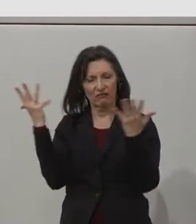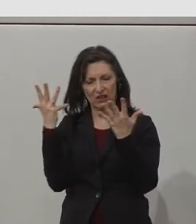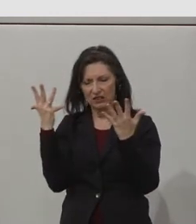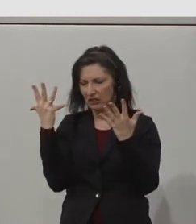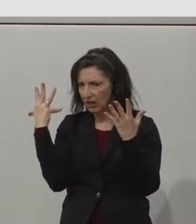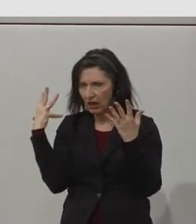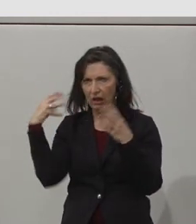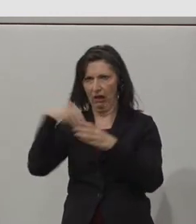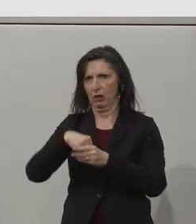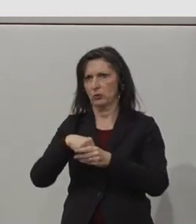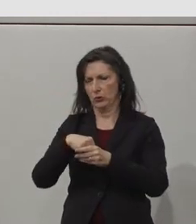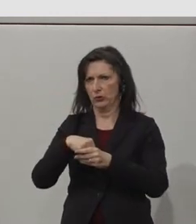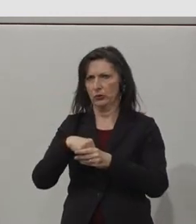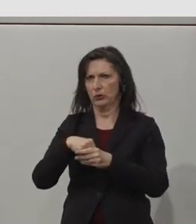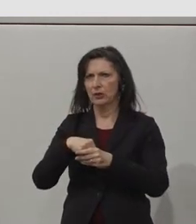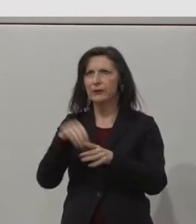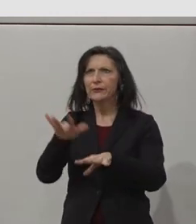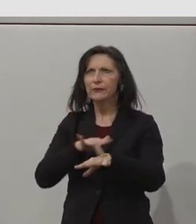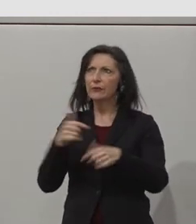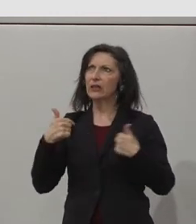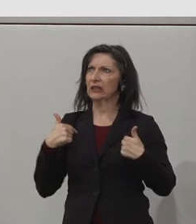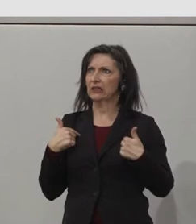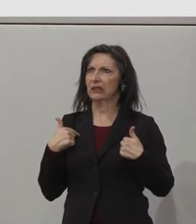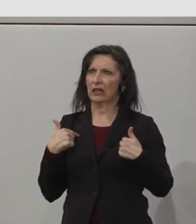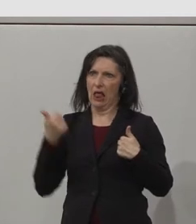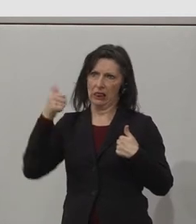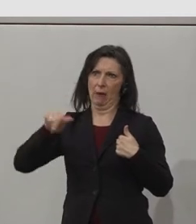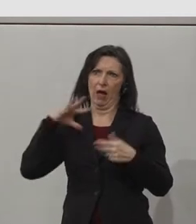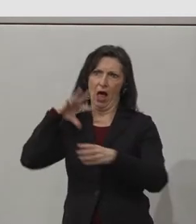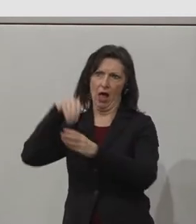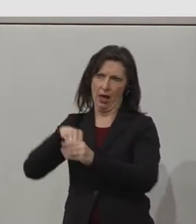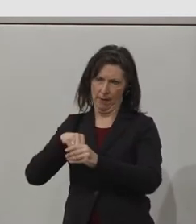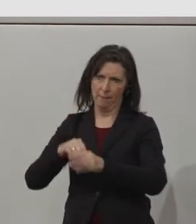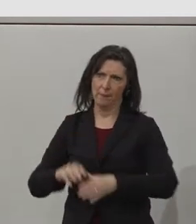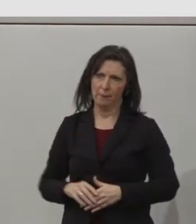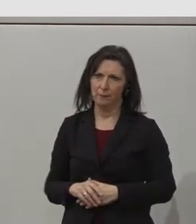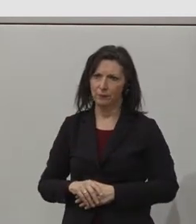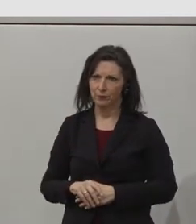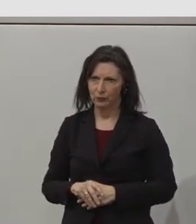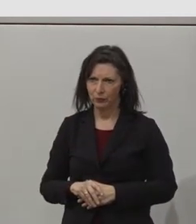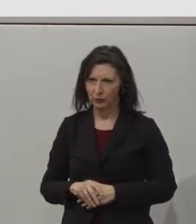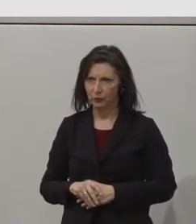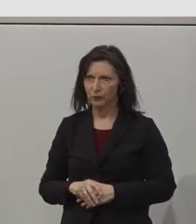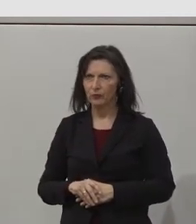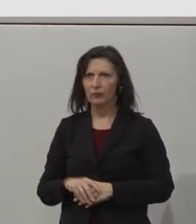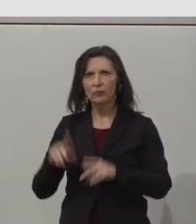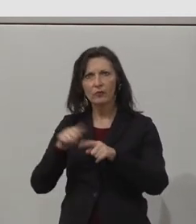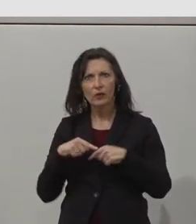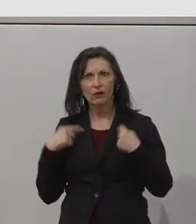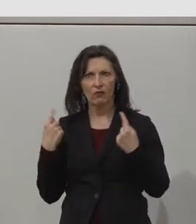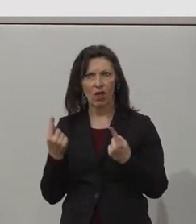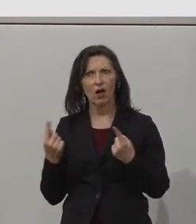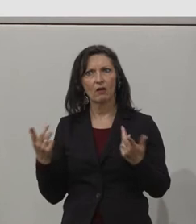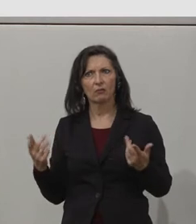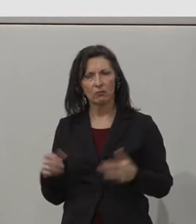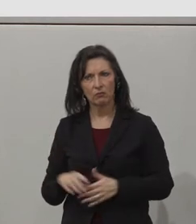didn't expect, I suppose, when we started this, our focus was on what this would do for the graduate and how wonderful it would be for the graduate. What